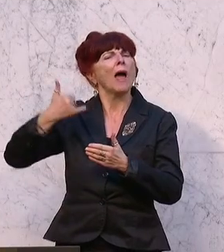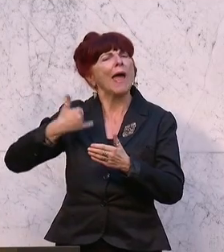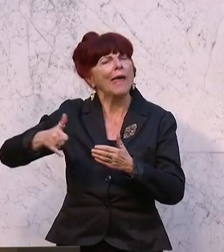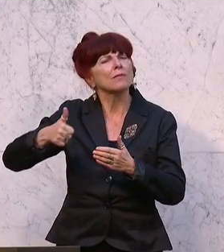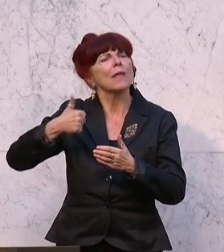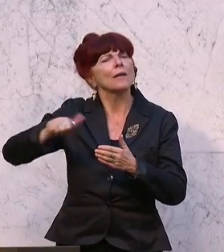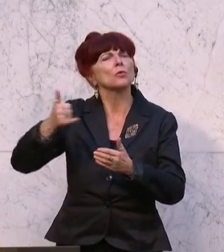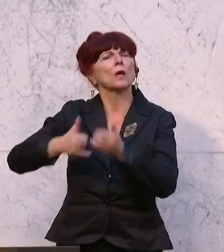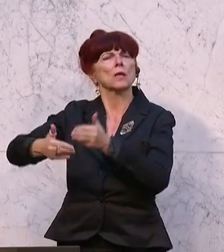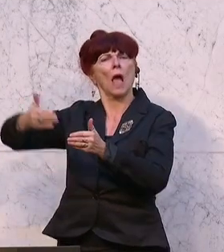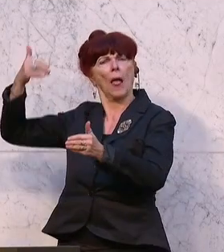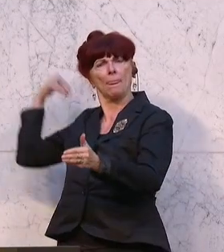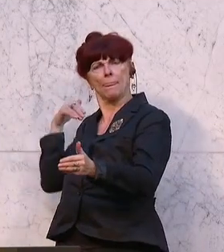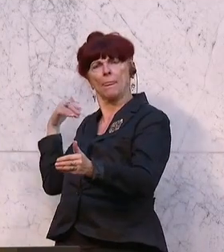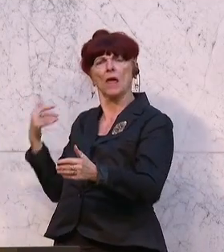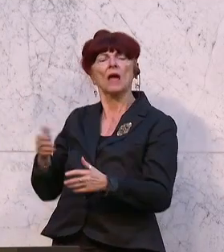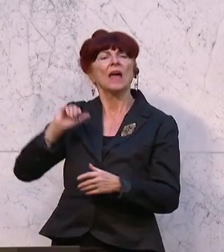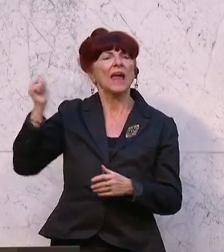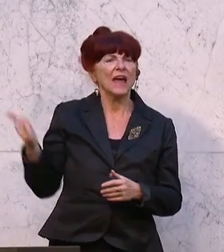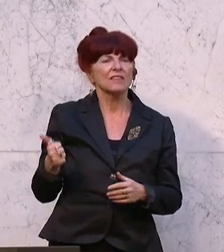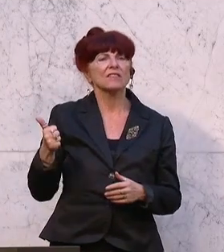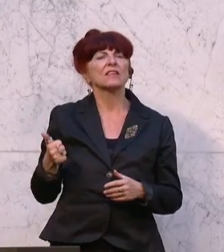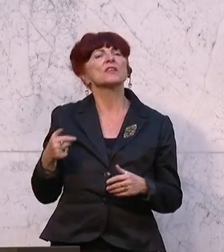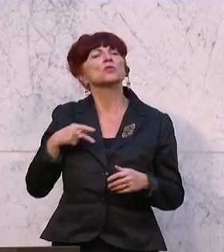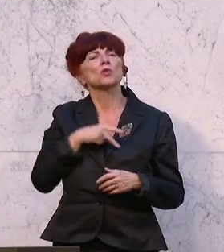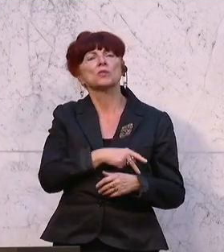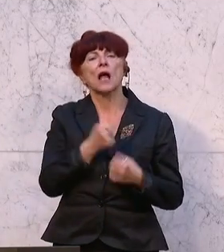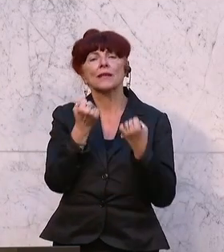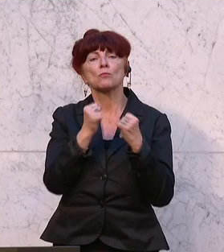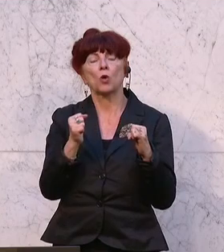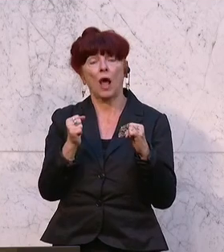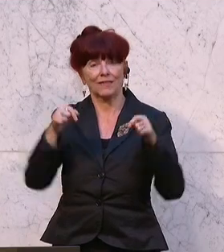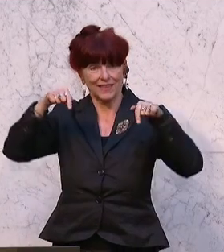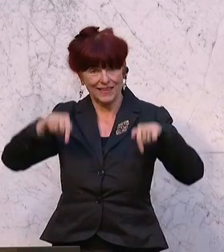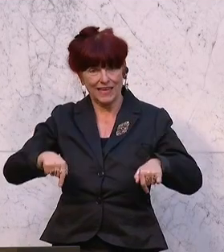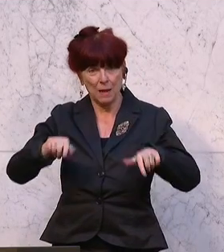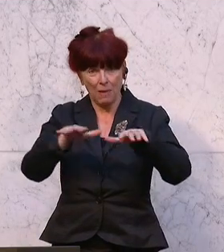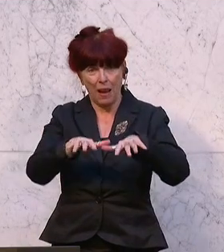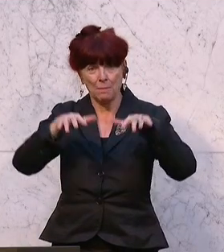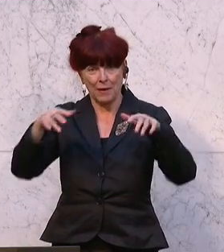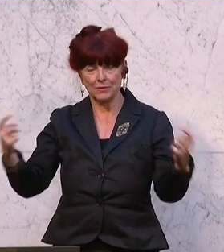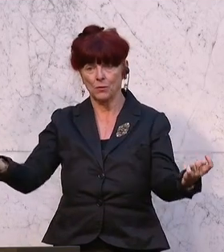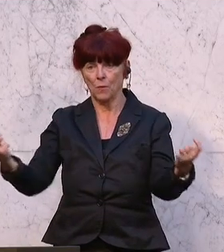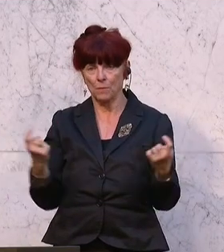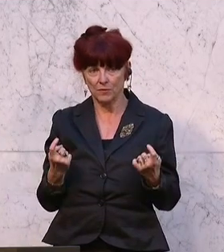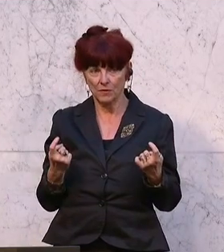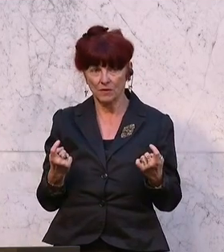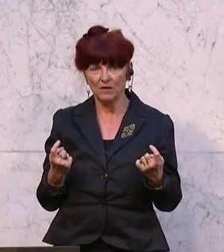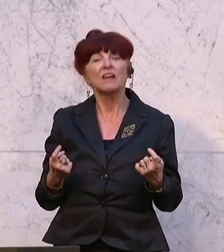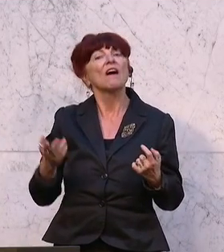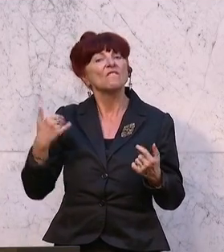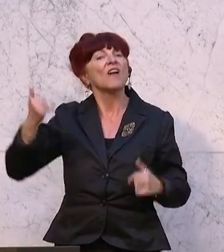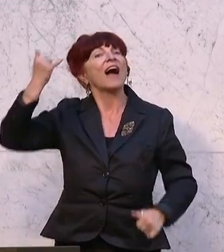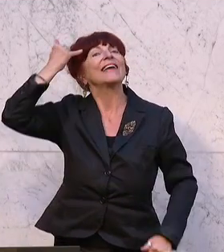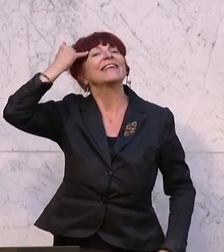Sozialdemokratinnen und Sozialdemokraten in dieses Haus eingezogen sind, haben sie eine Idee gehabt. Nämlich